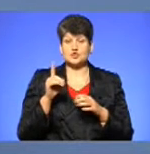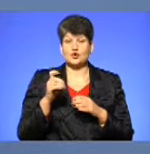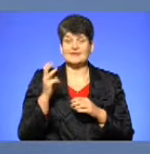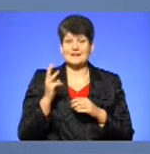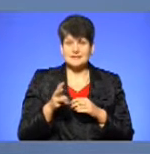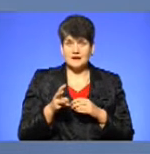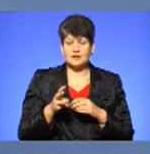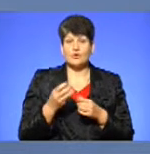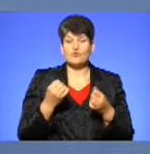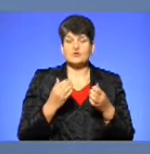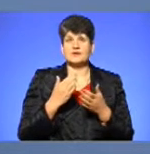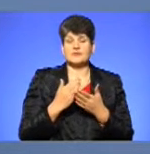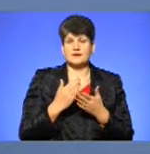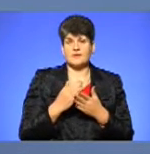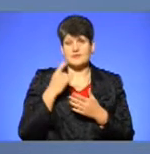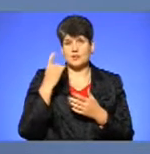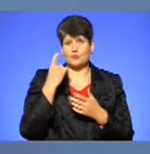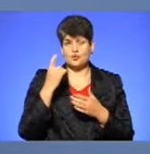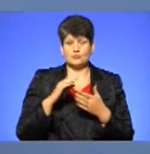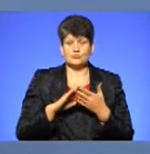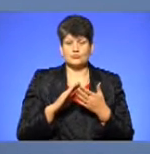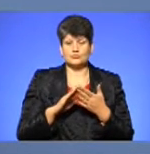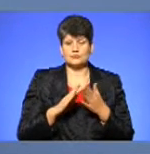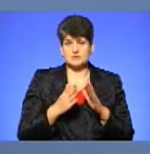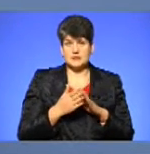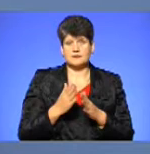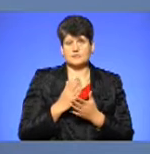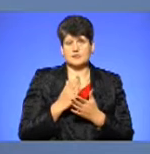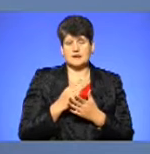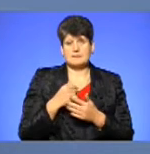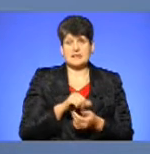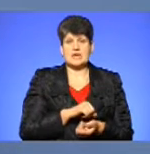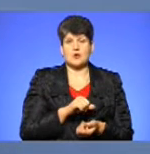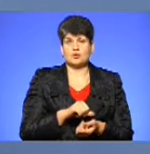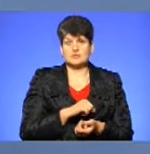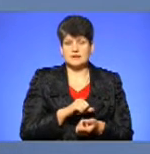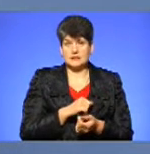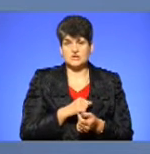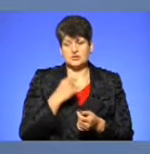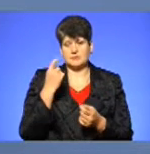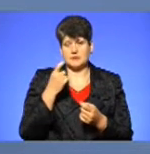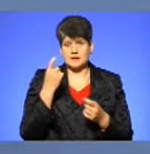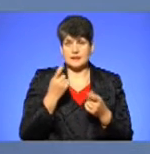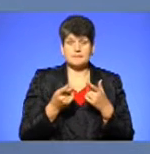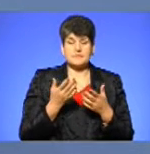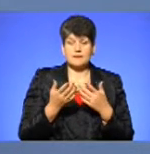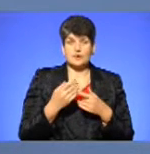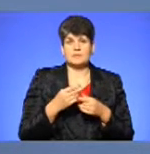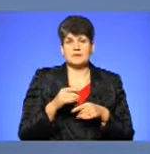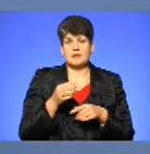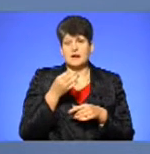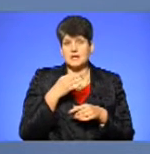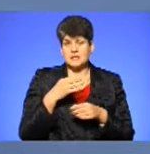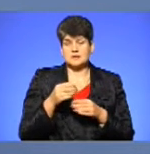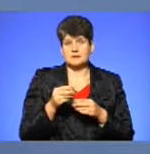тобто водій, який знаходиться в алкогольному спійніні, або перебуває під наркотичним спійнінім, або під лікарськими препаратами,